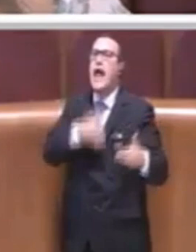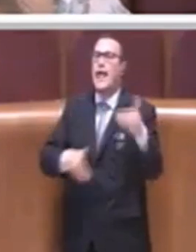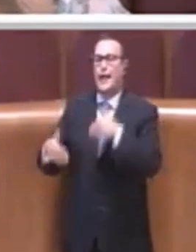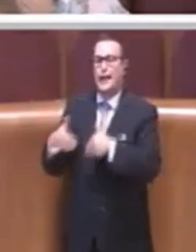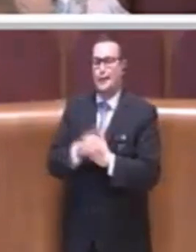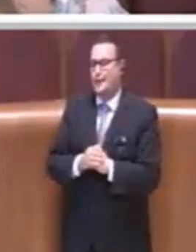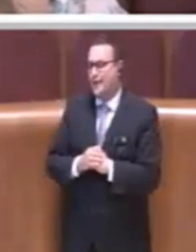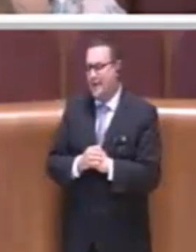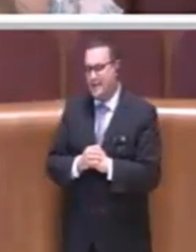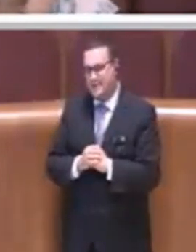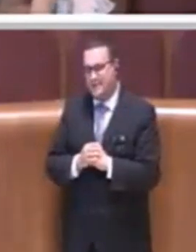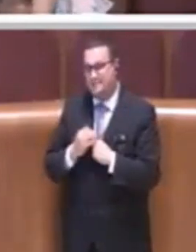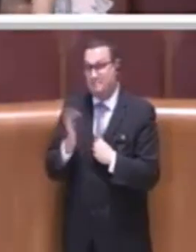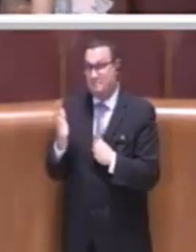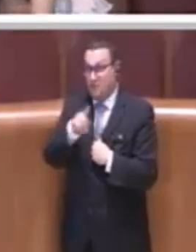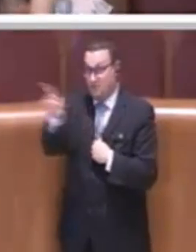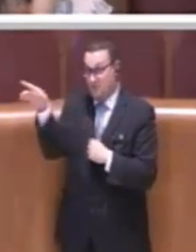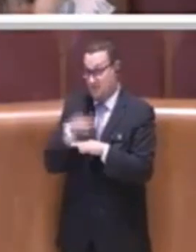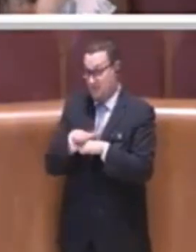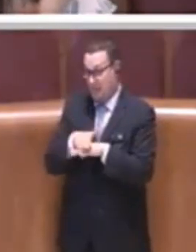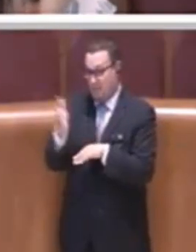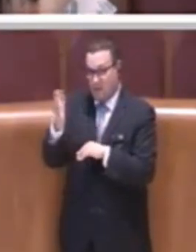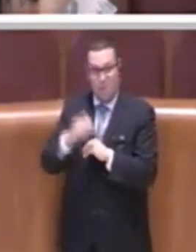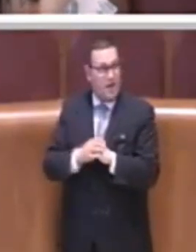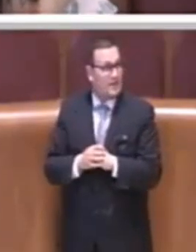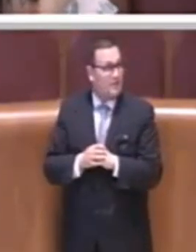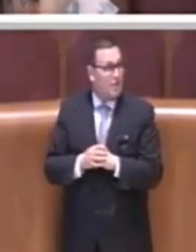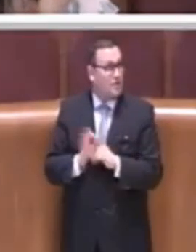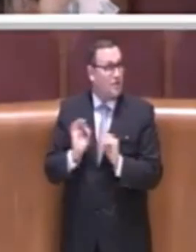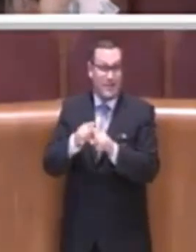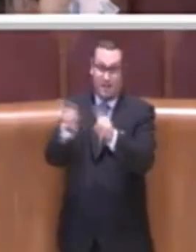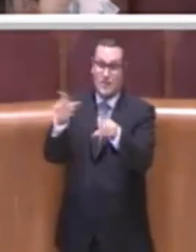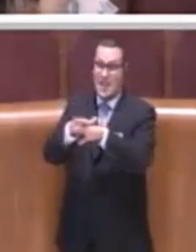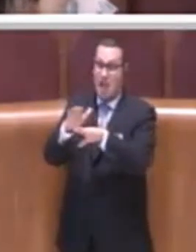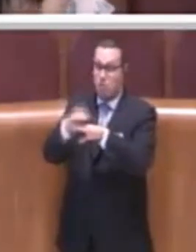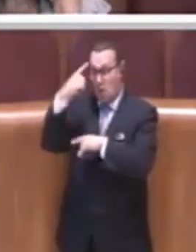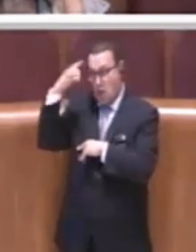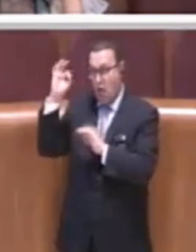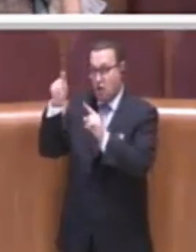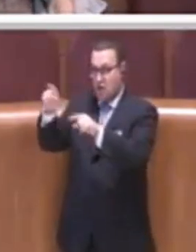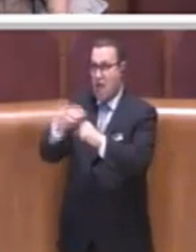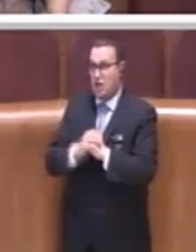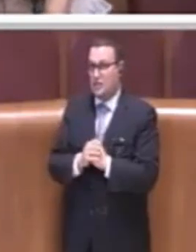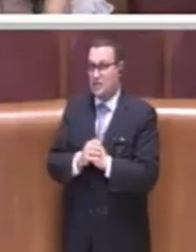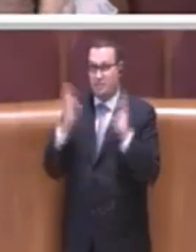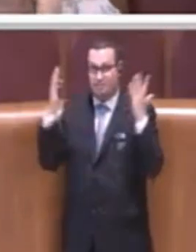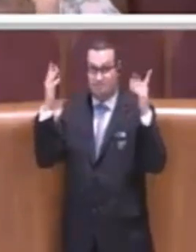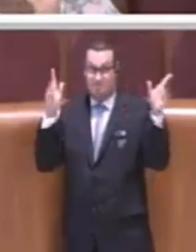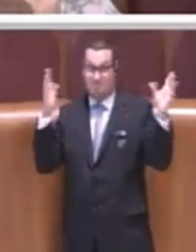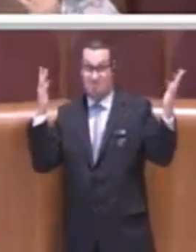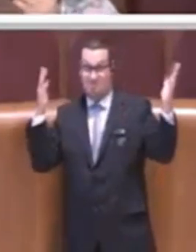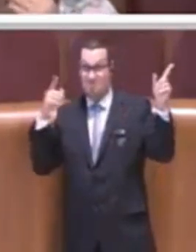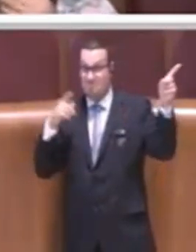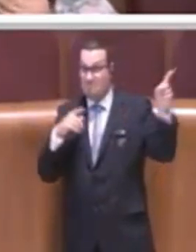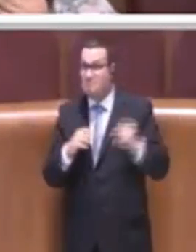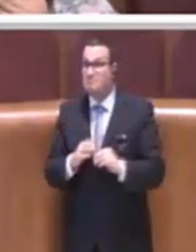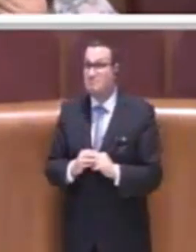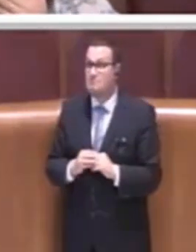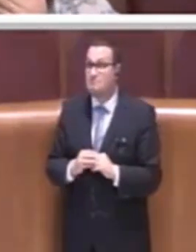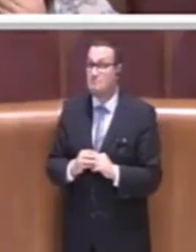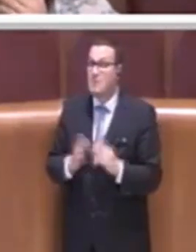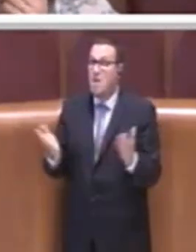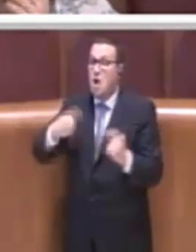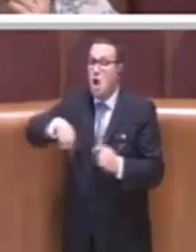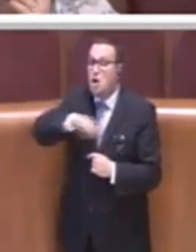Evidentemente si è abituati a lavorare in questa logica. Quindi noi stiamo proponendo di identificare